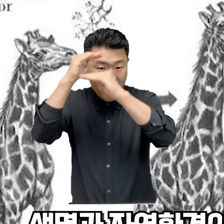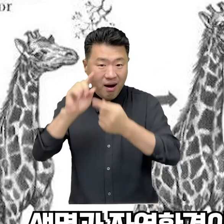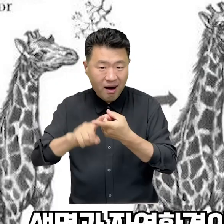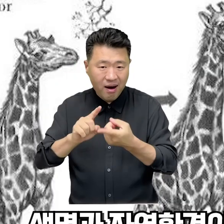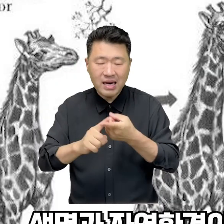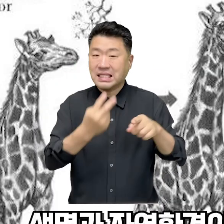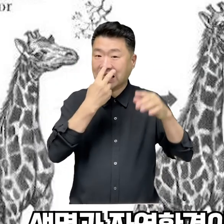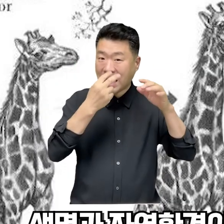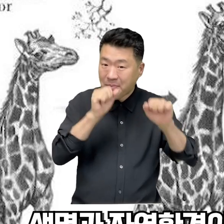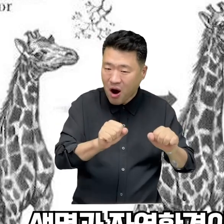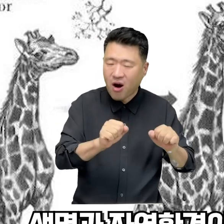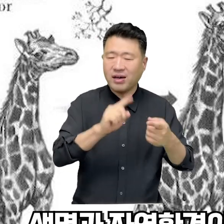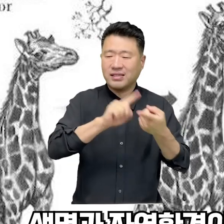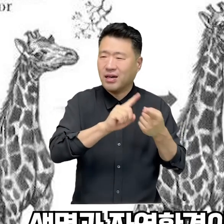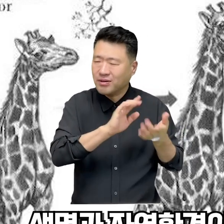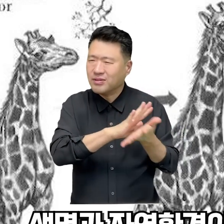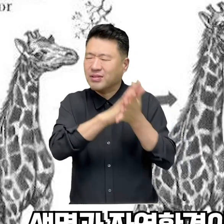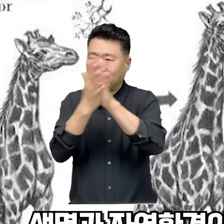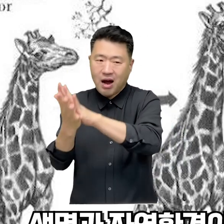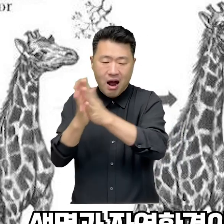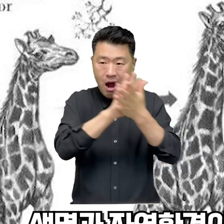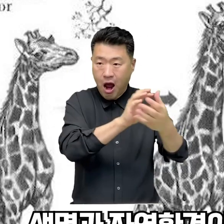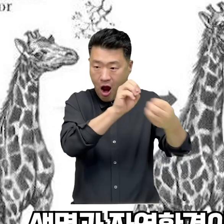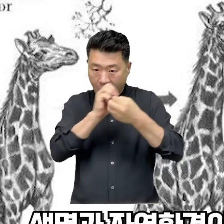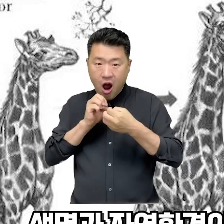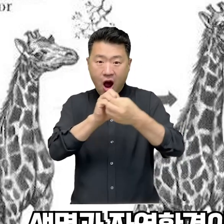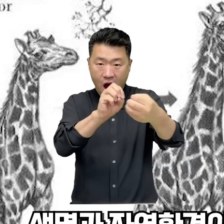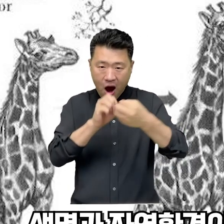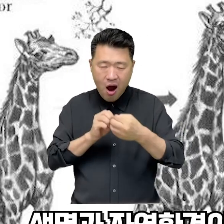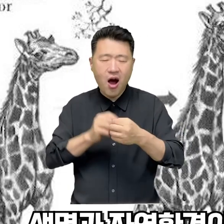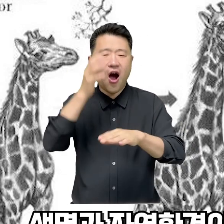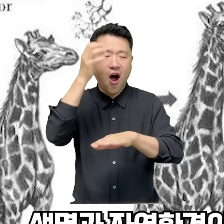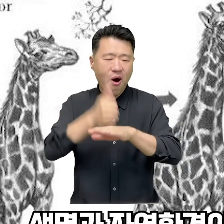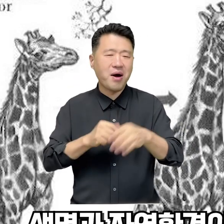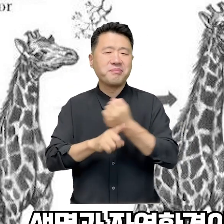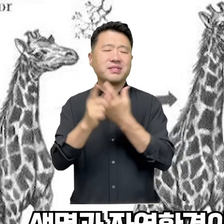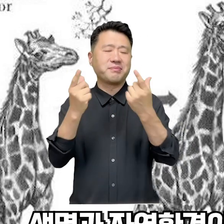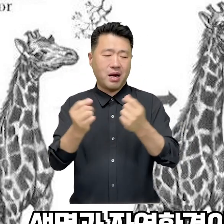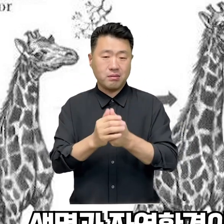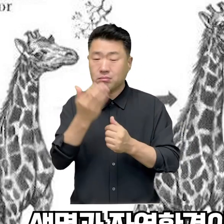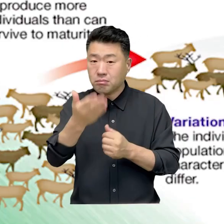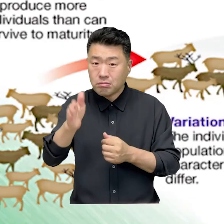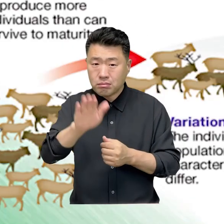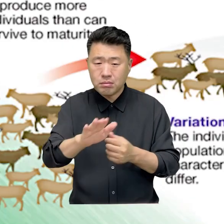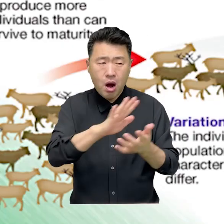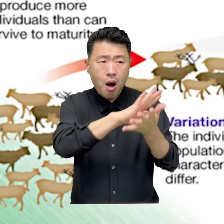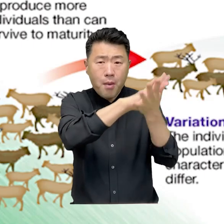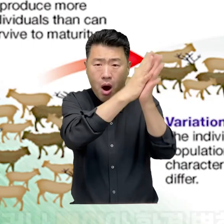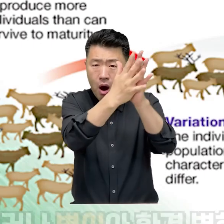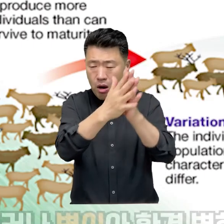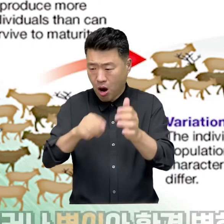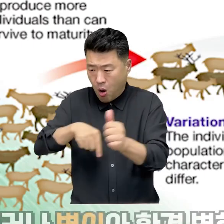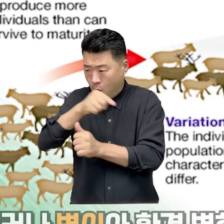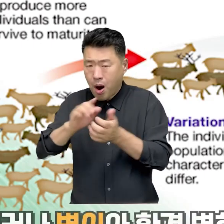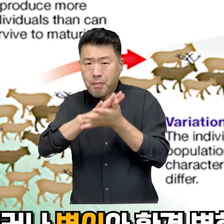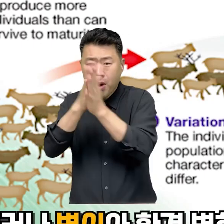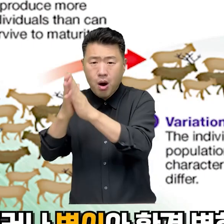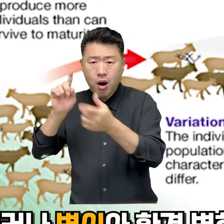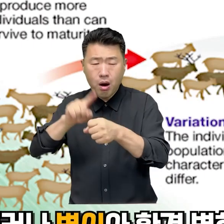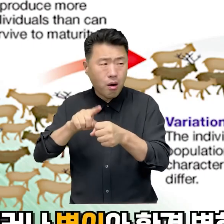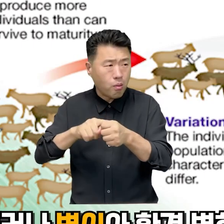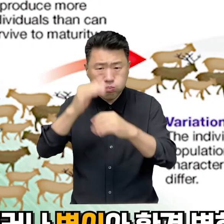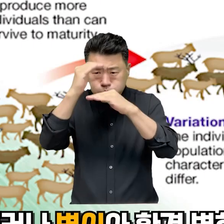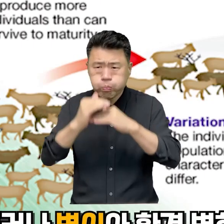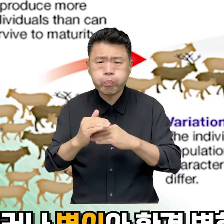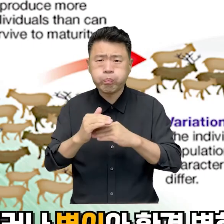진화는 생명과 자연환경에 끊임없는 상호작용으로부터 나타난 결과다. 그러나 변이와 환경